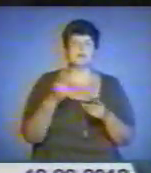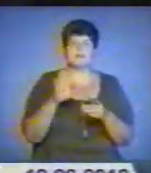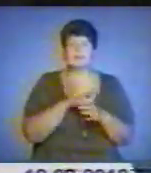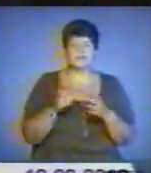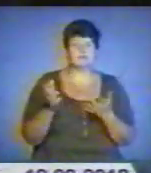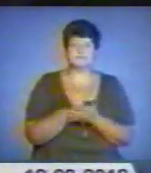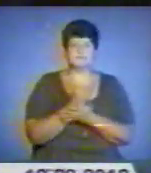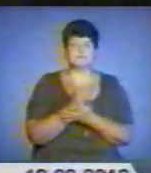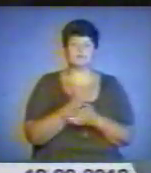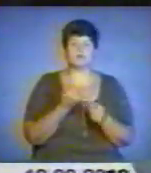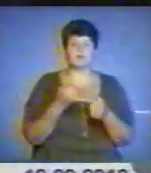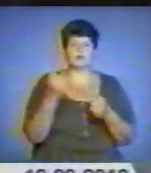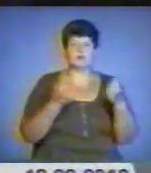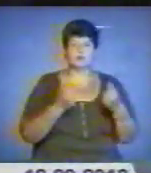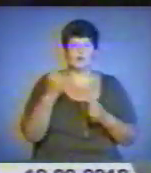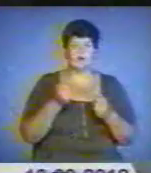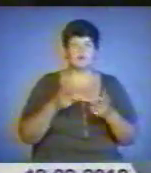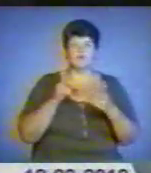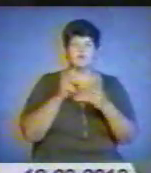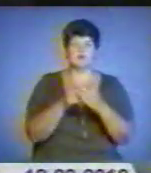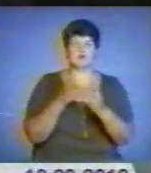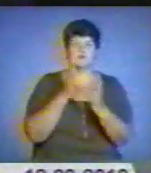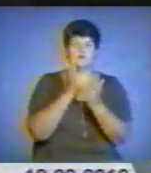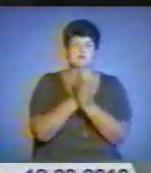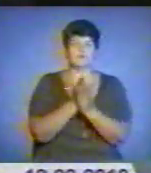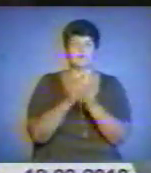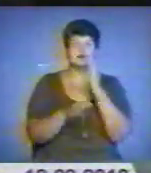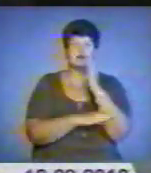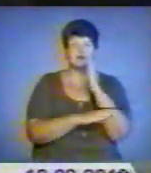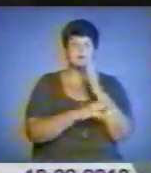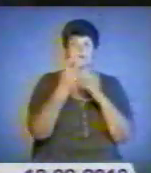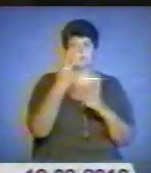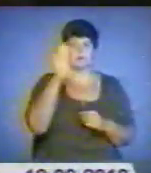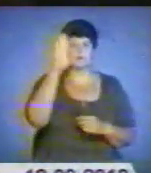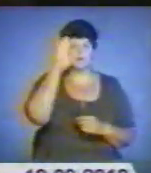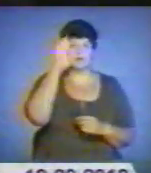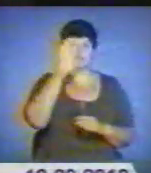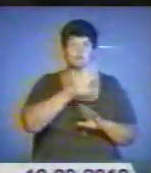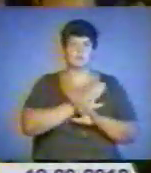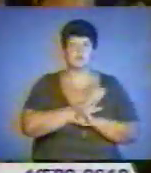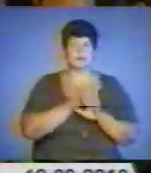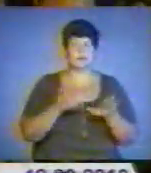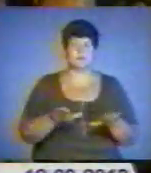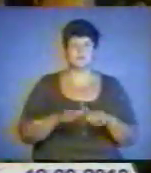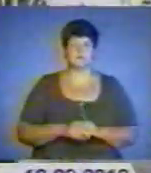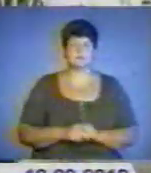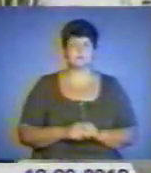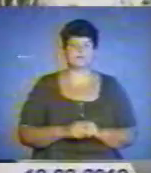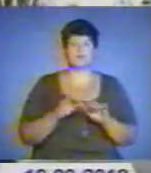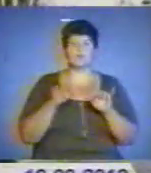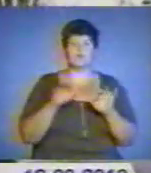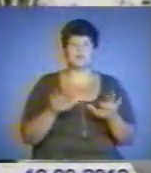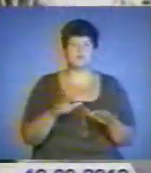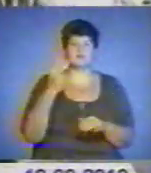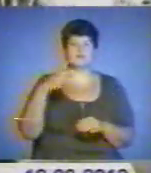не впоравшись із керуванням, в'їхав у дерево. Від отриманих травм двоє чоловіків загинули на місці. Водій автомобіля